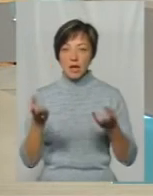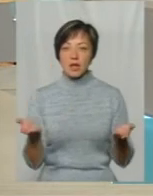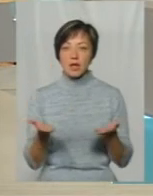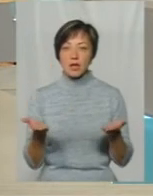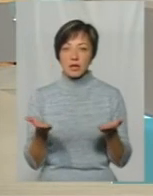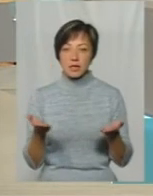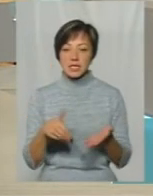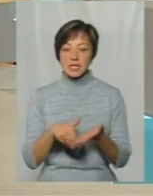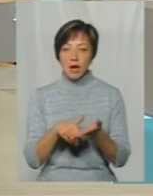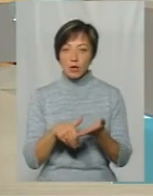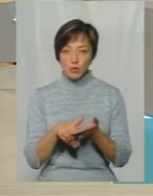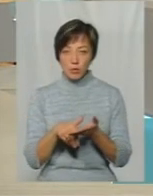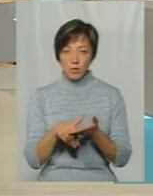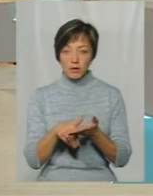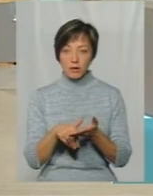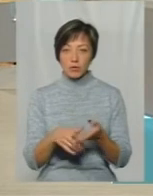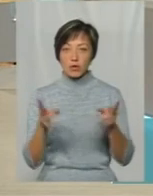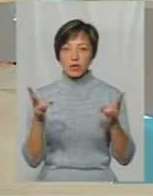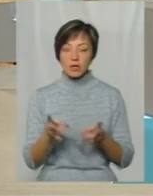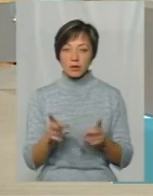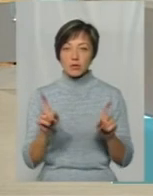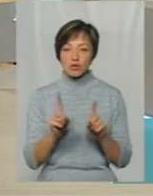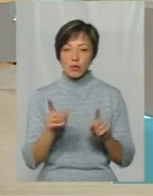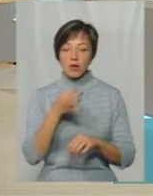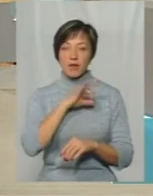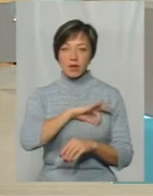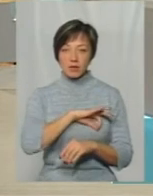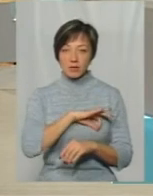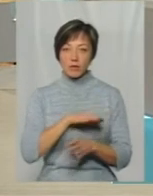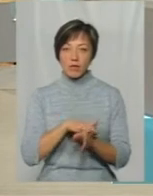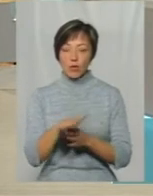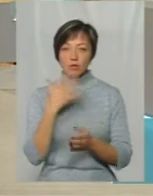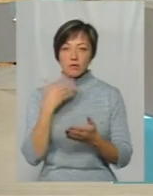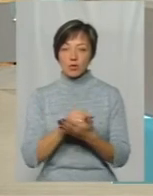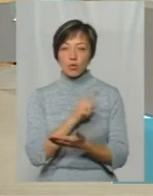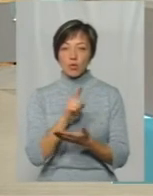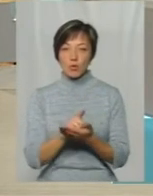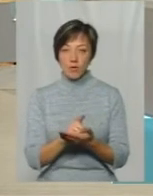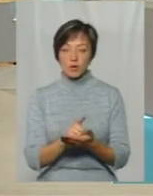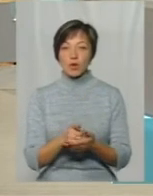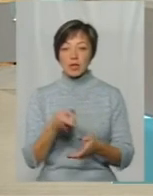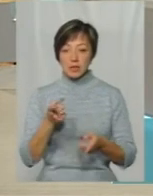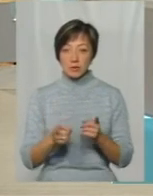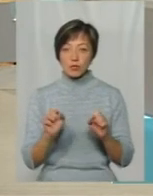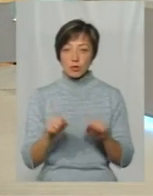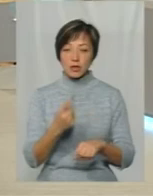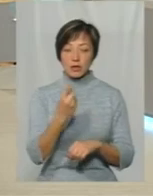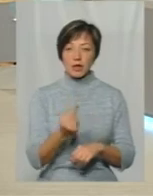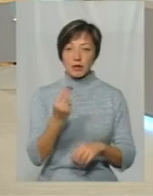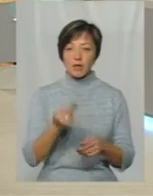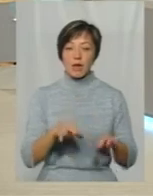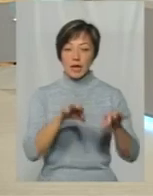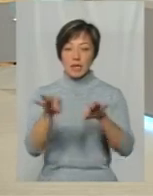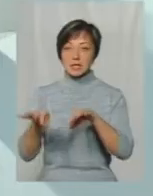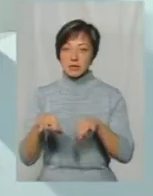засоби потрібні, щоб ефективно він виконував свою роботу Тому що він дійсно може і день, два їздити